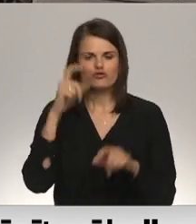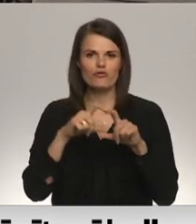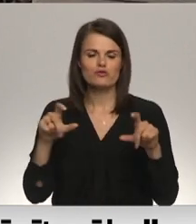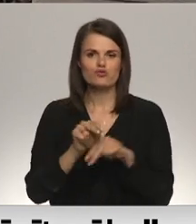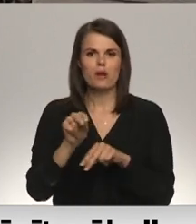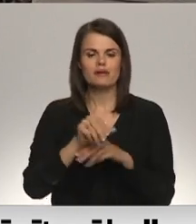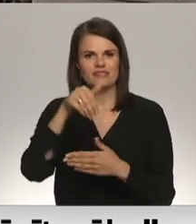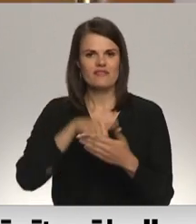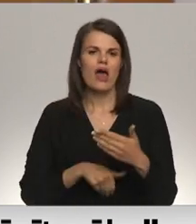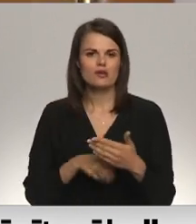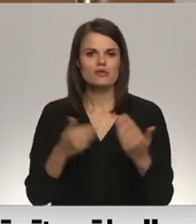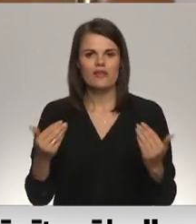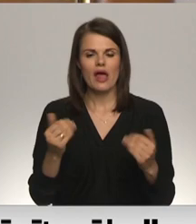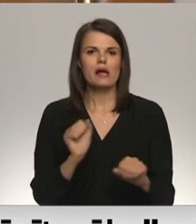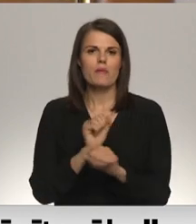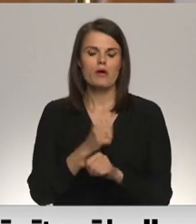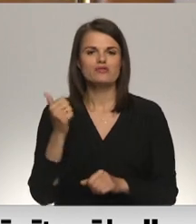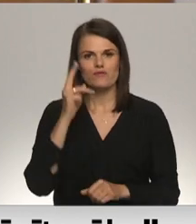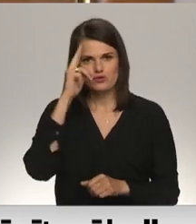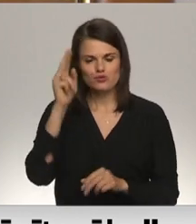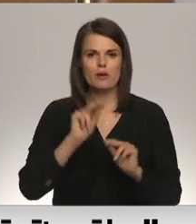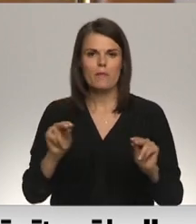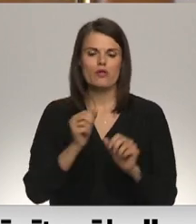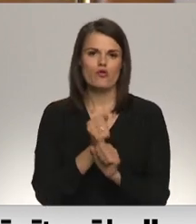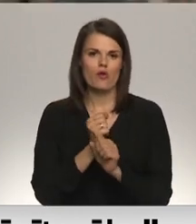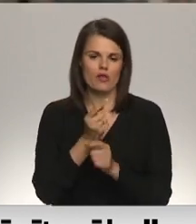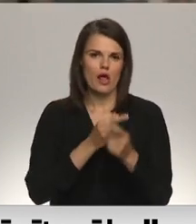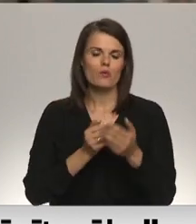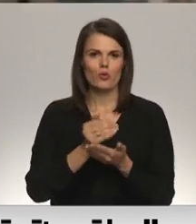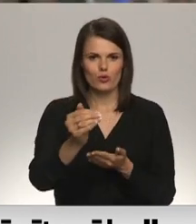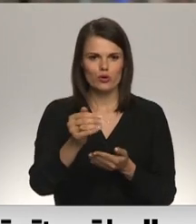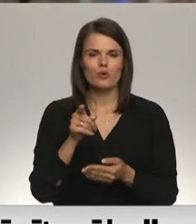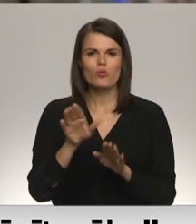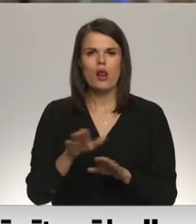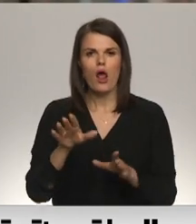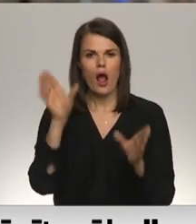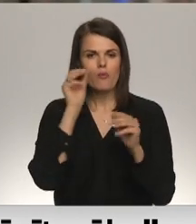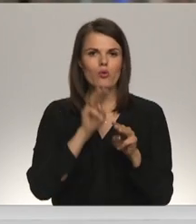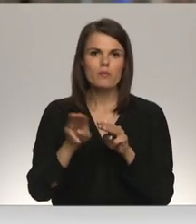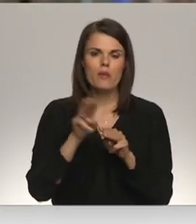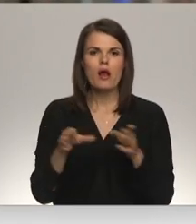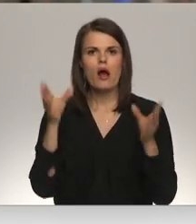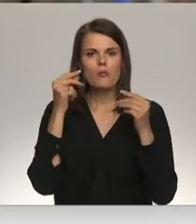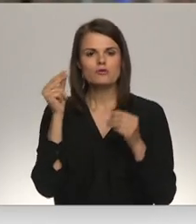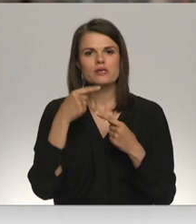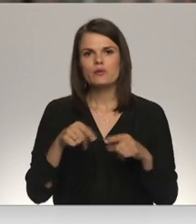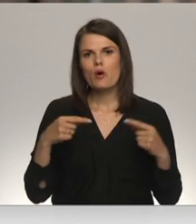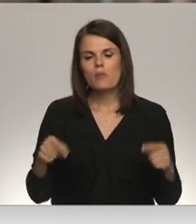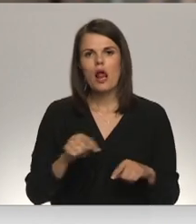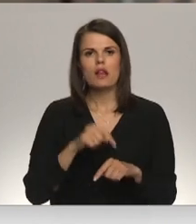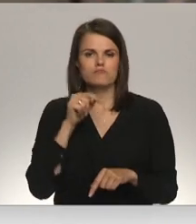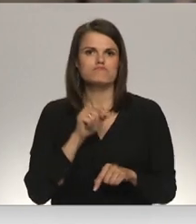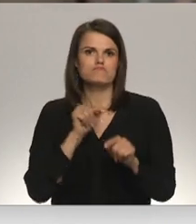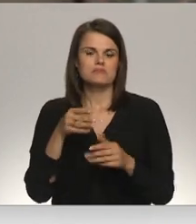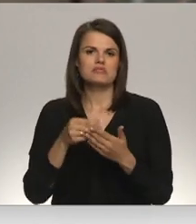vēsturi. Tagad paņēmis pauzi, viņš solo pedagogu darbu turpināt. Tu lēnām apgūsti metodas, tu apgūsti vielu, tu lēnām iejūties